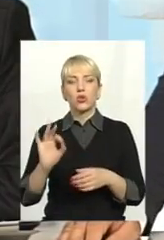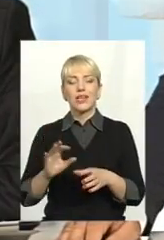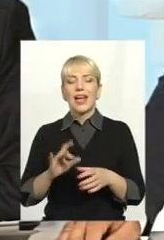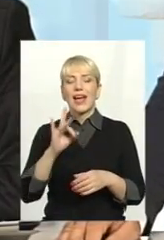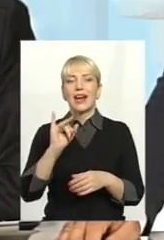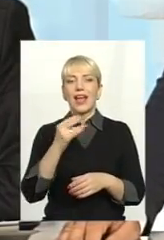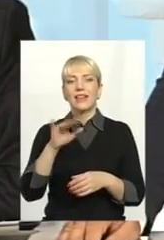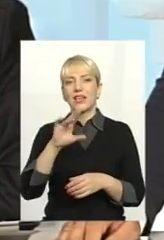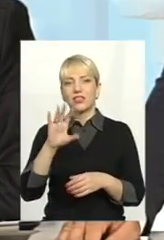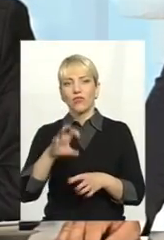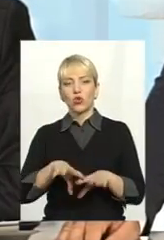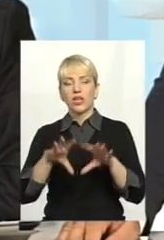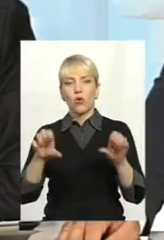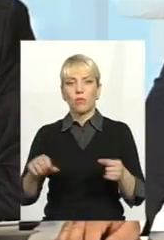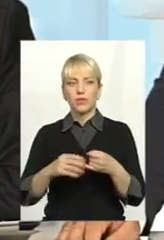Телефон можете записати.